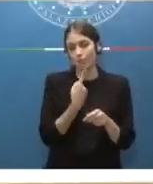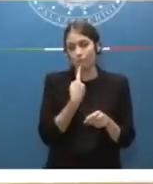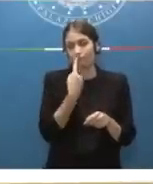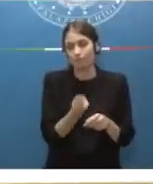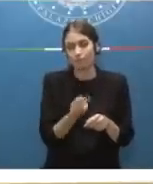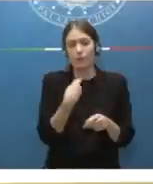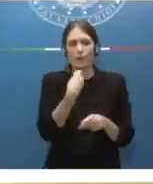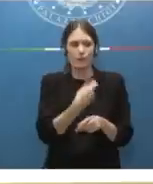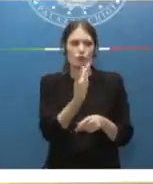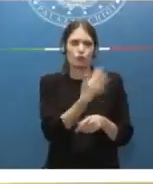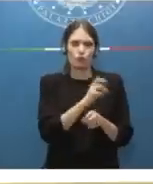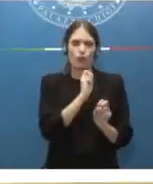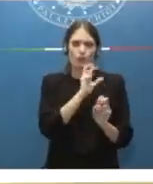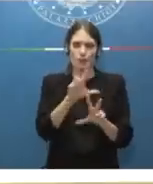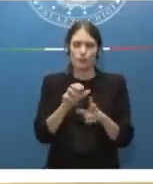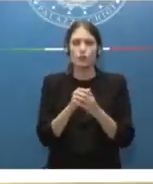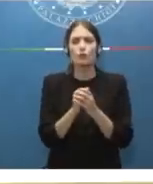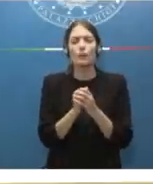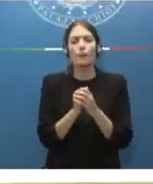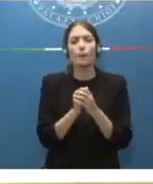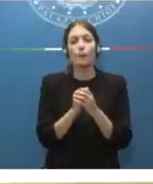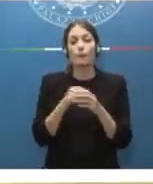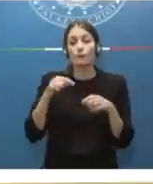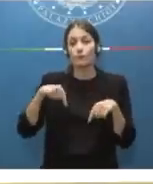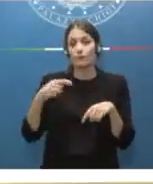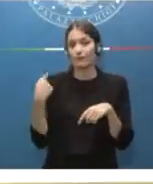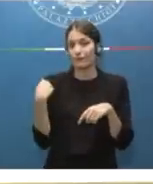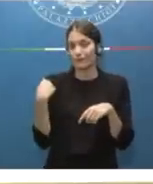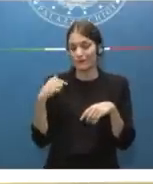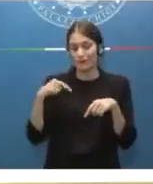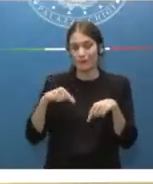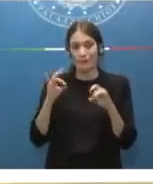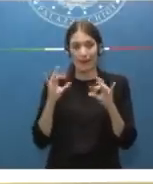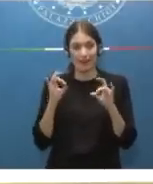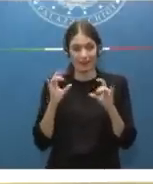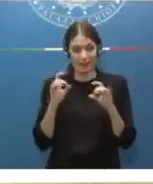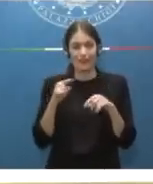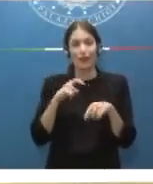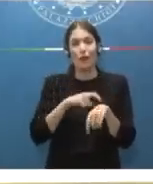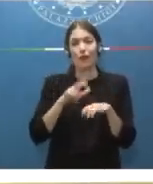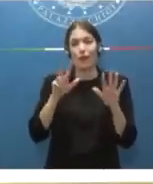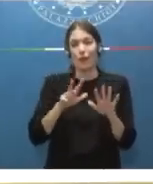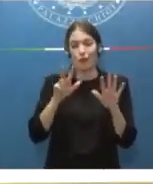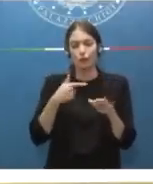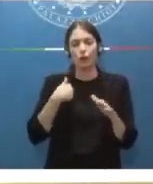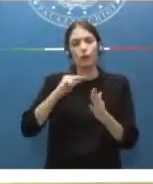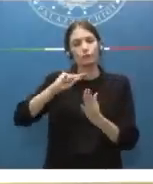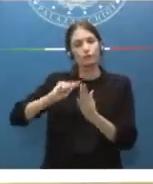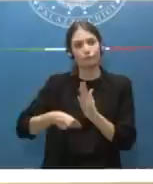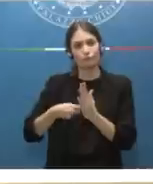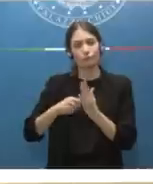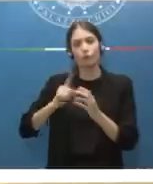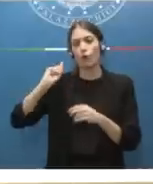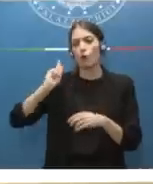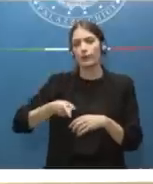vi ha già annunciato. Stamane alle 8 ho firmato una ordinanza che proroga